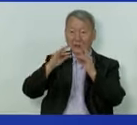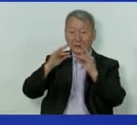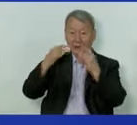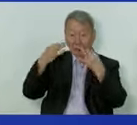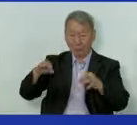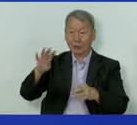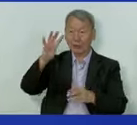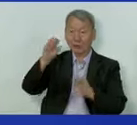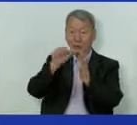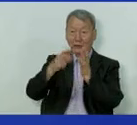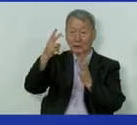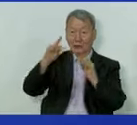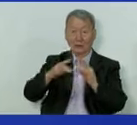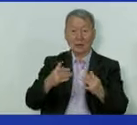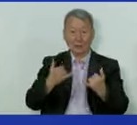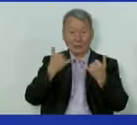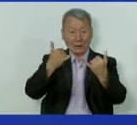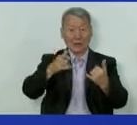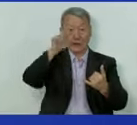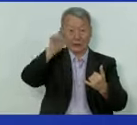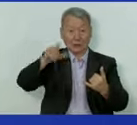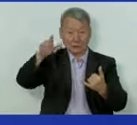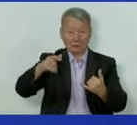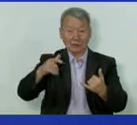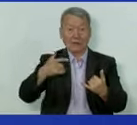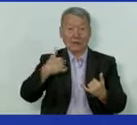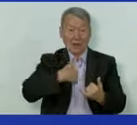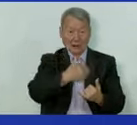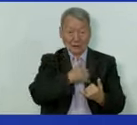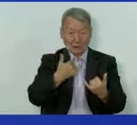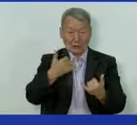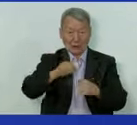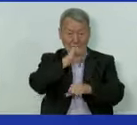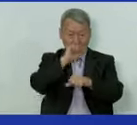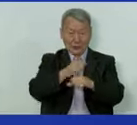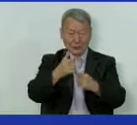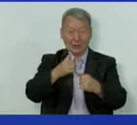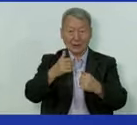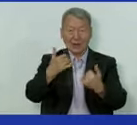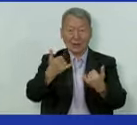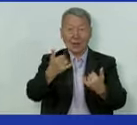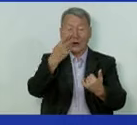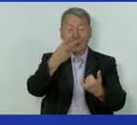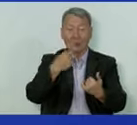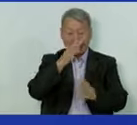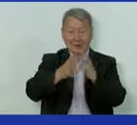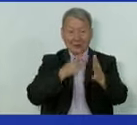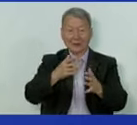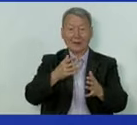462, уважаемые граждане. Я хотел остановиться, что на сегодняшний день именно